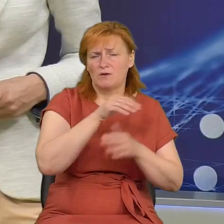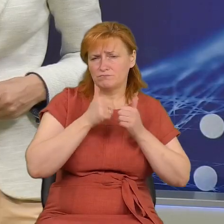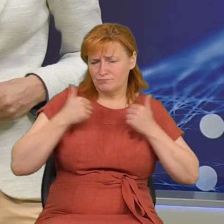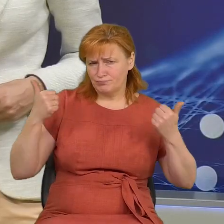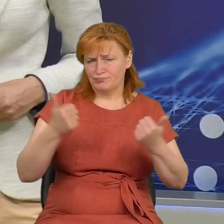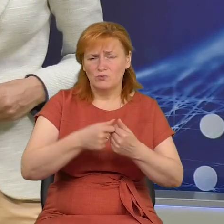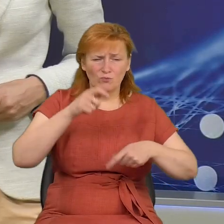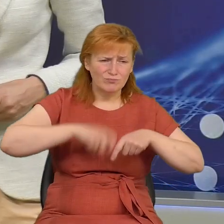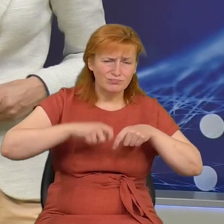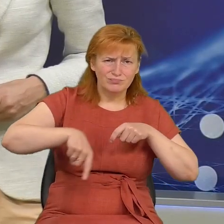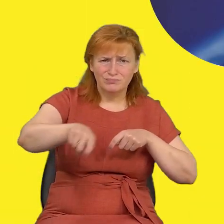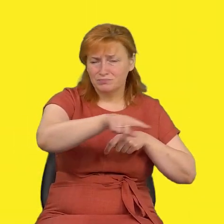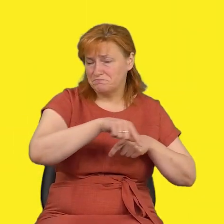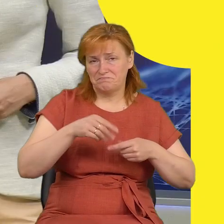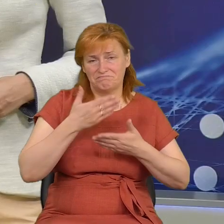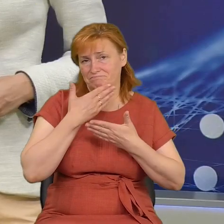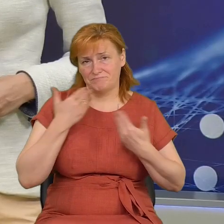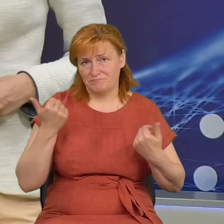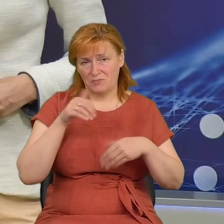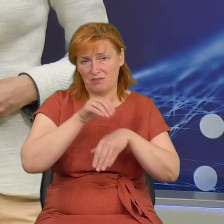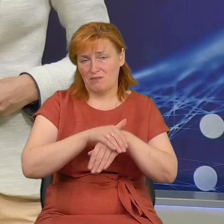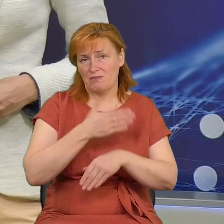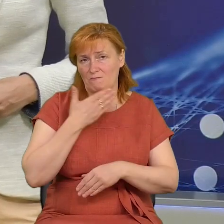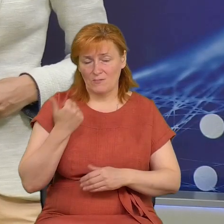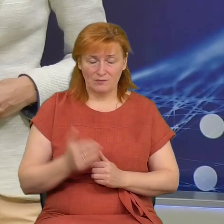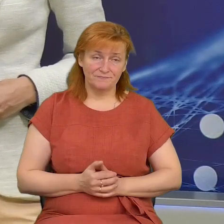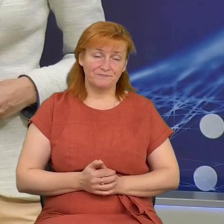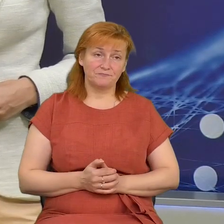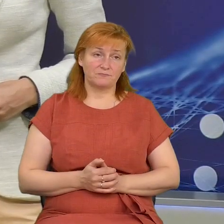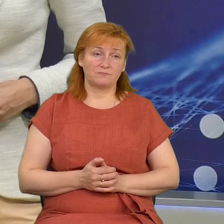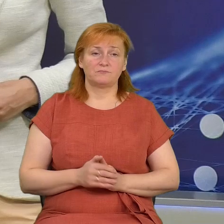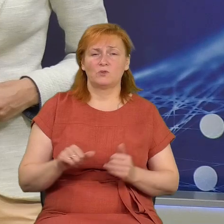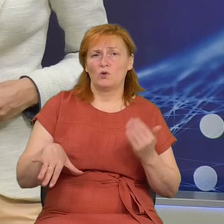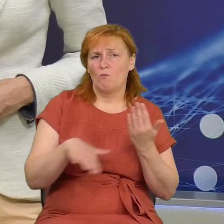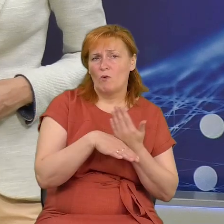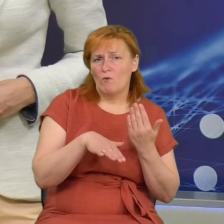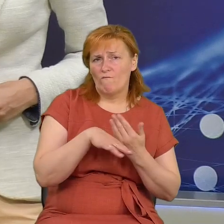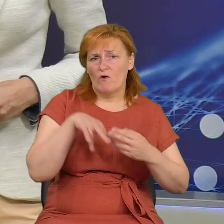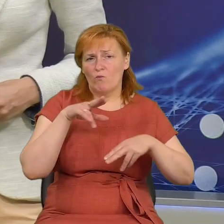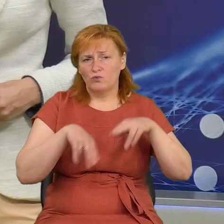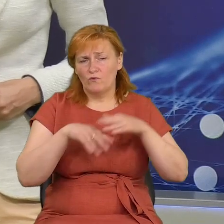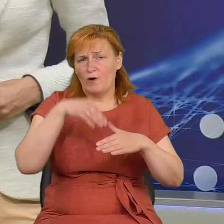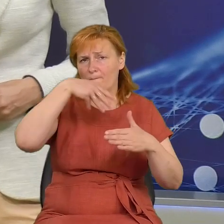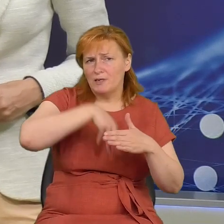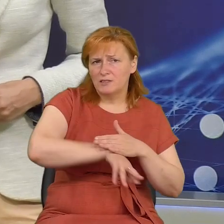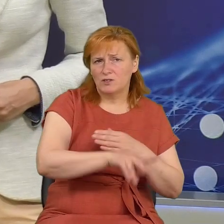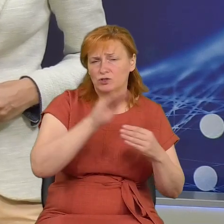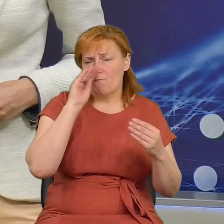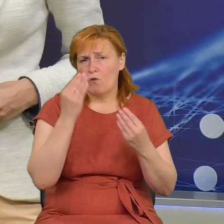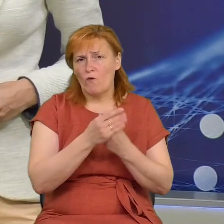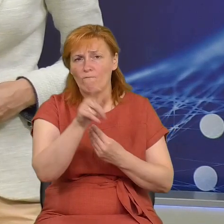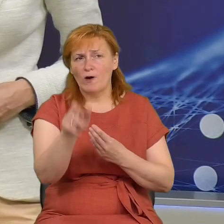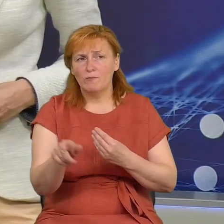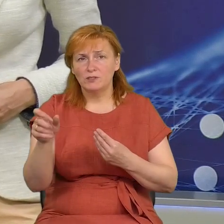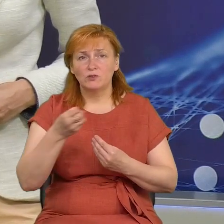предметів не виявили. Допомагав будувати бліндажі, ховав у підвалах свого будинку цивільних. А коли